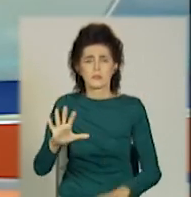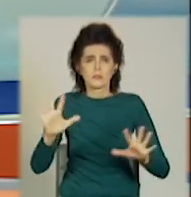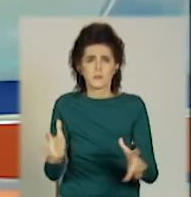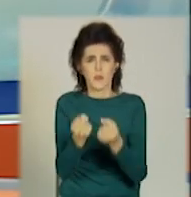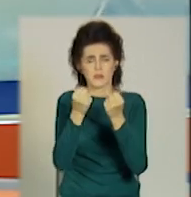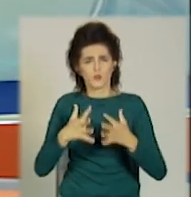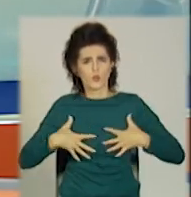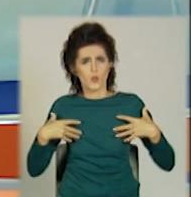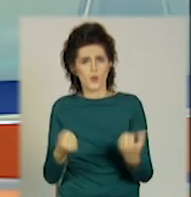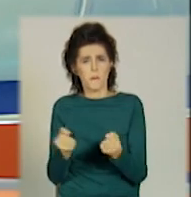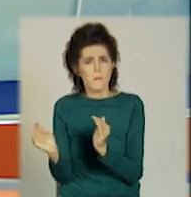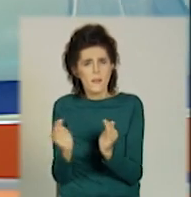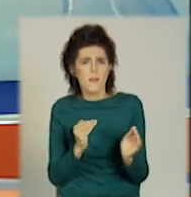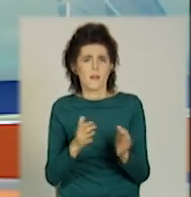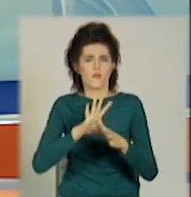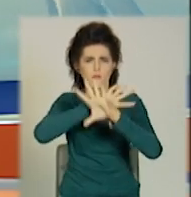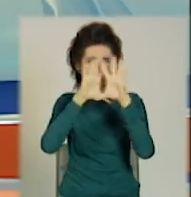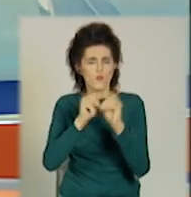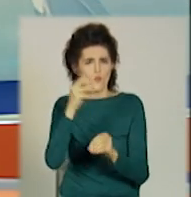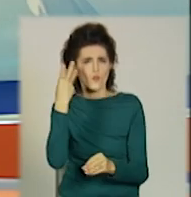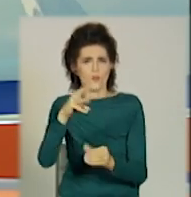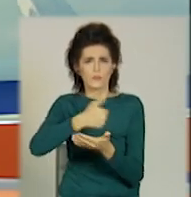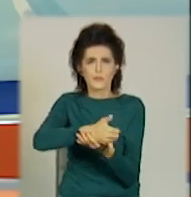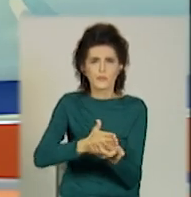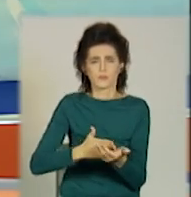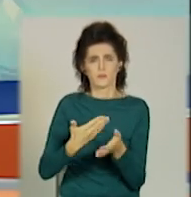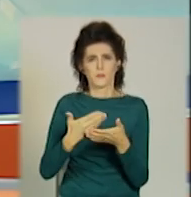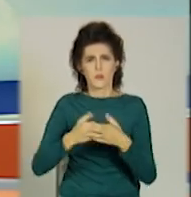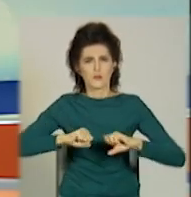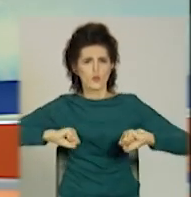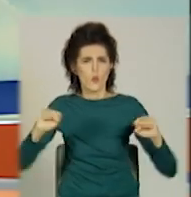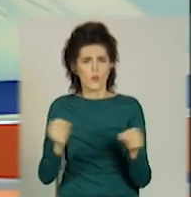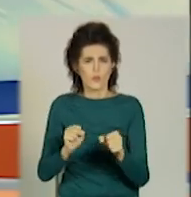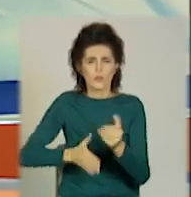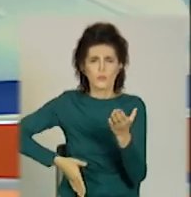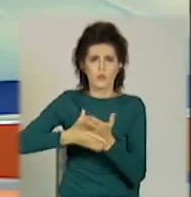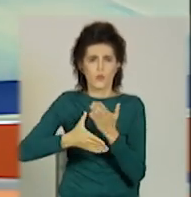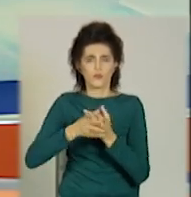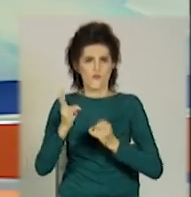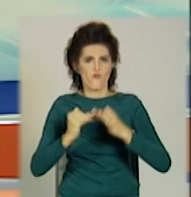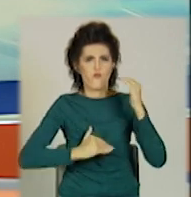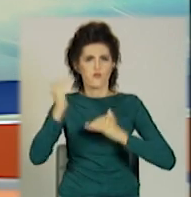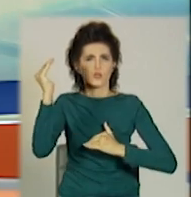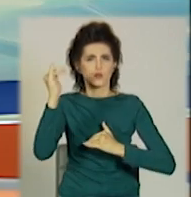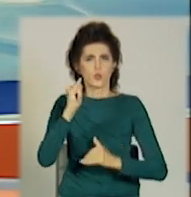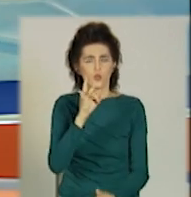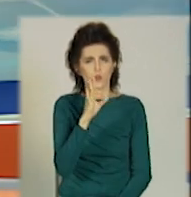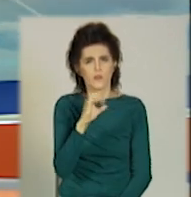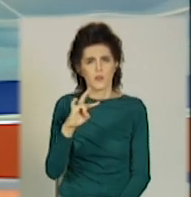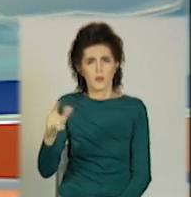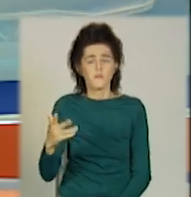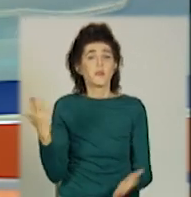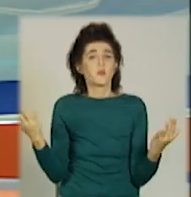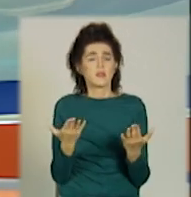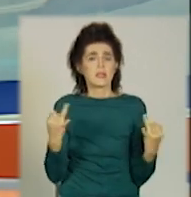А завдяки надсучасному обладнанню екстрену допомогу зможуть надавати на найвищому рівні. Які враження